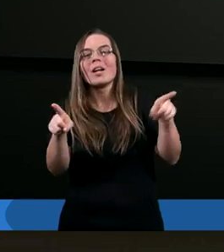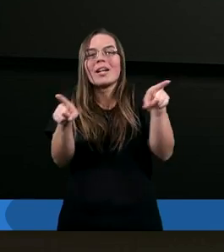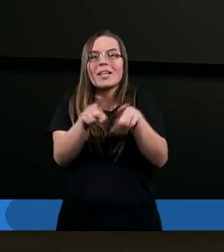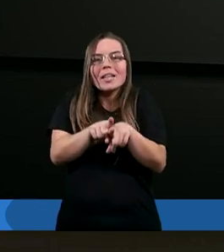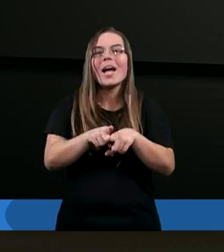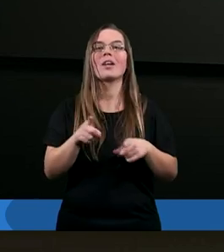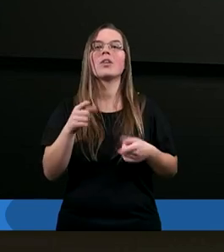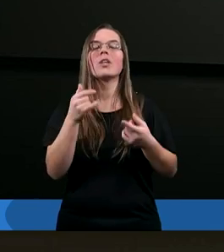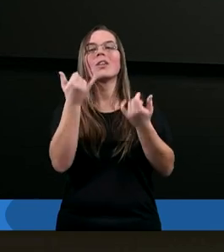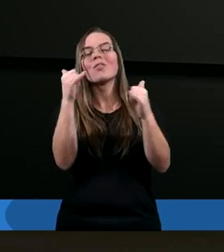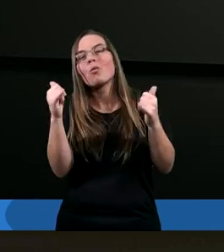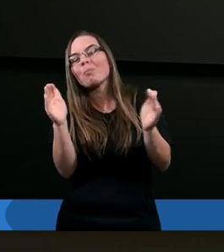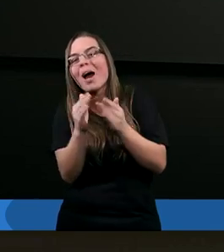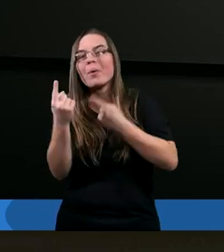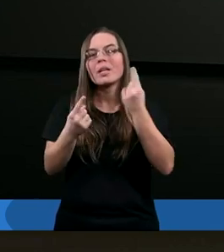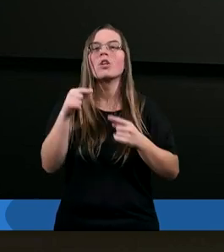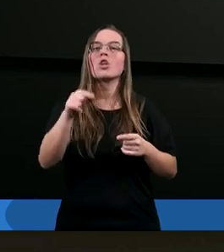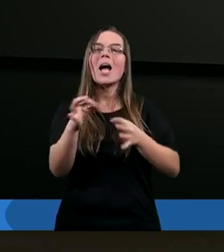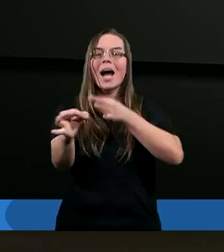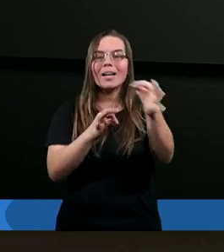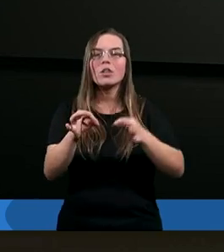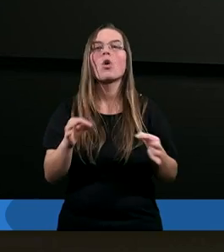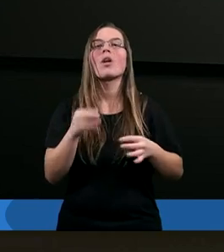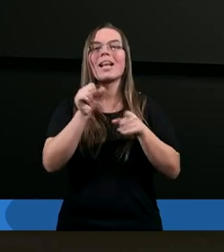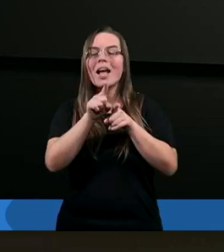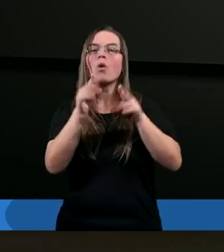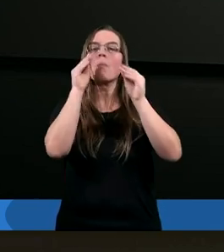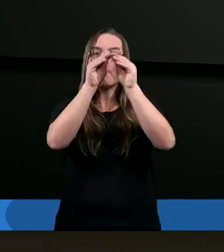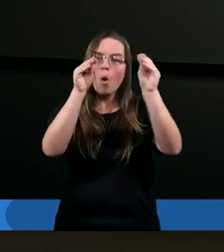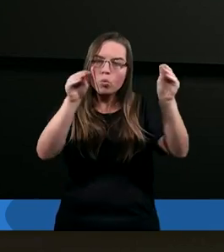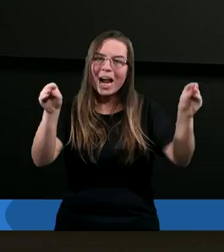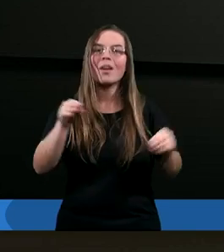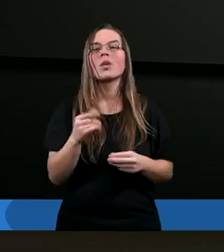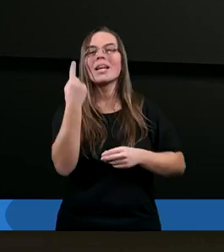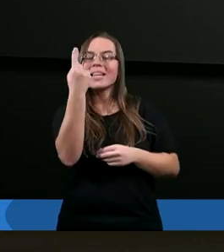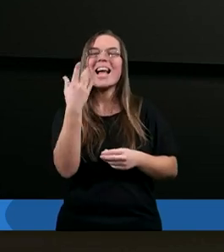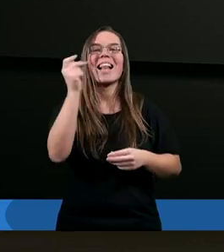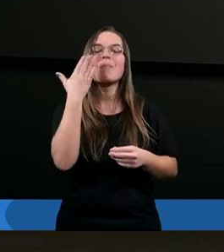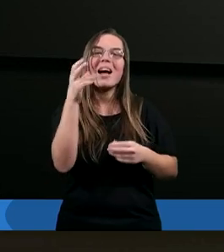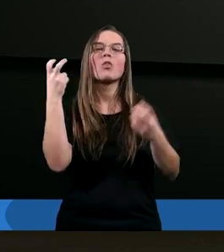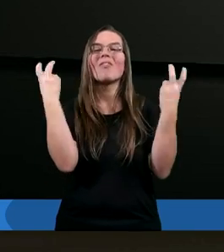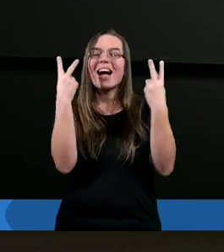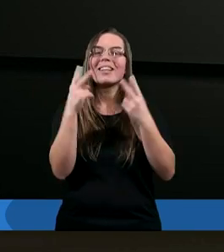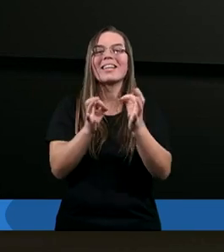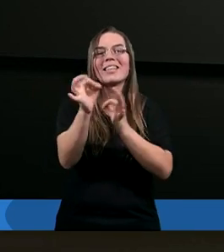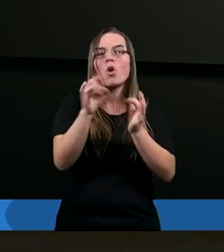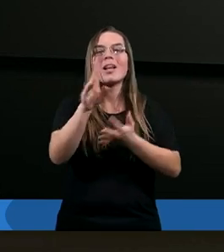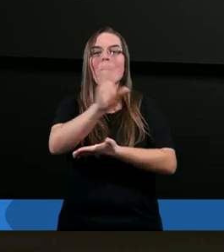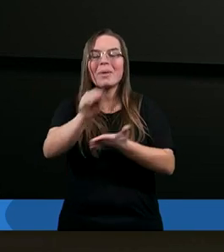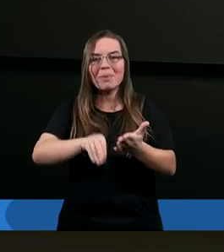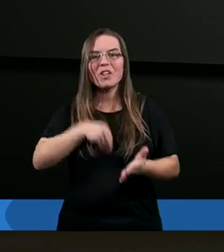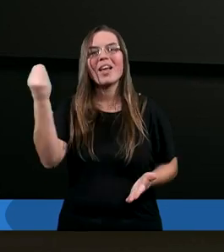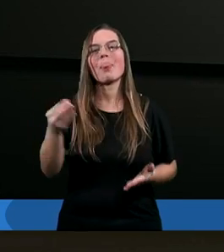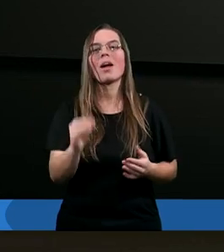dobrym finałem, to historia niezwykle pouczająca i chyba jedna z ważniejszych historii Pisma Świętego.